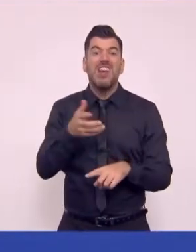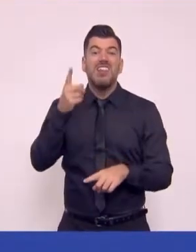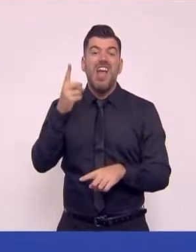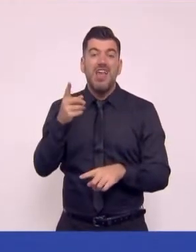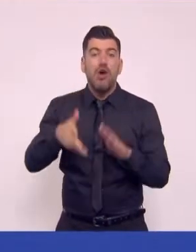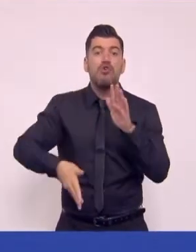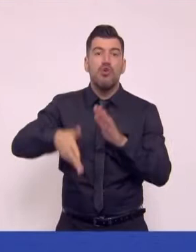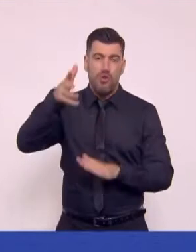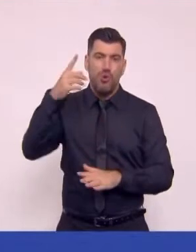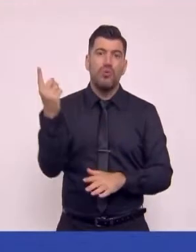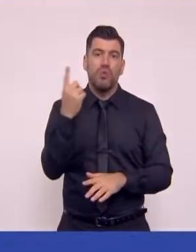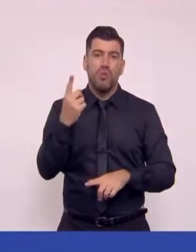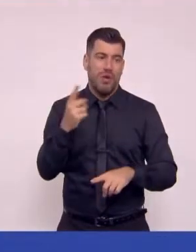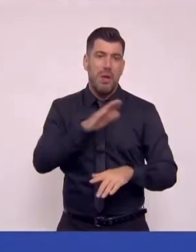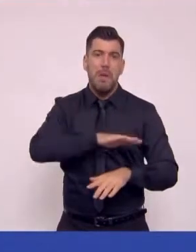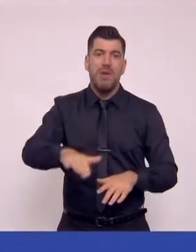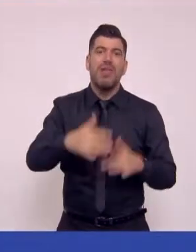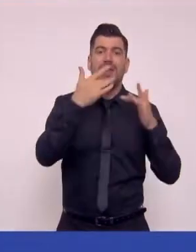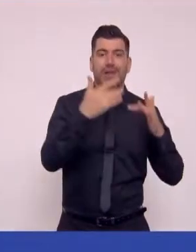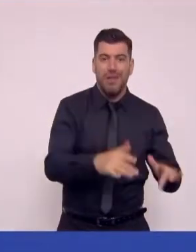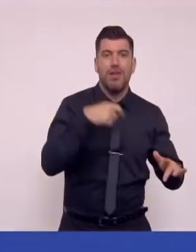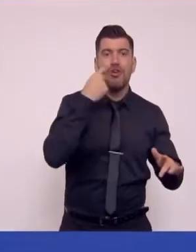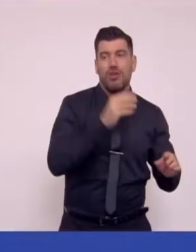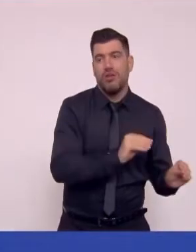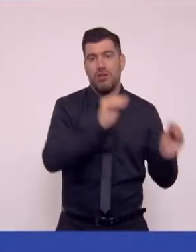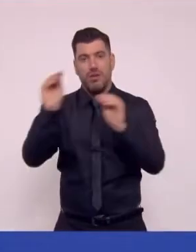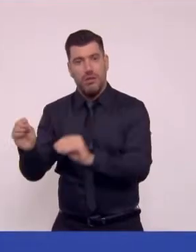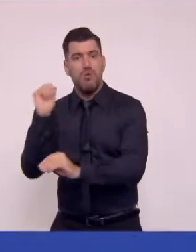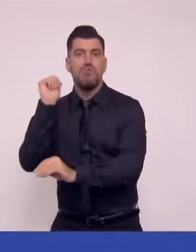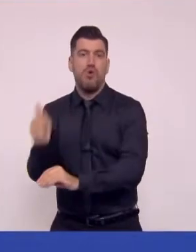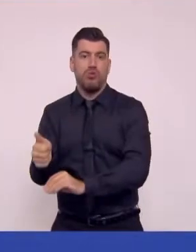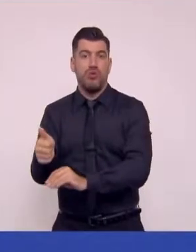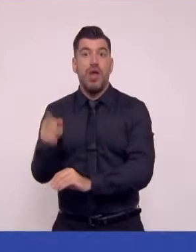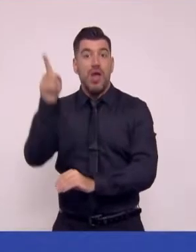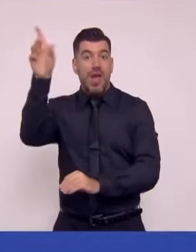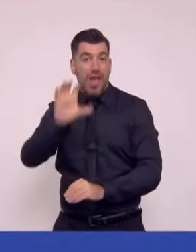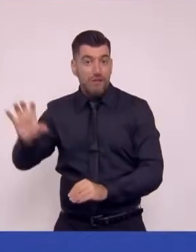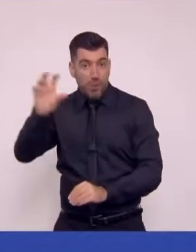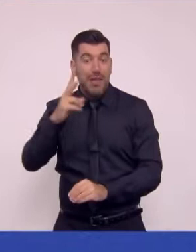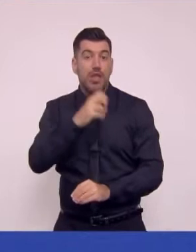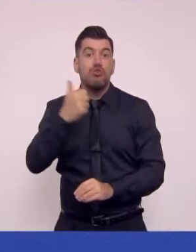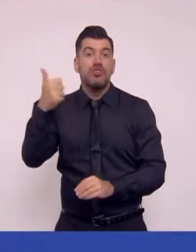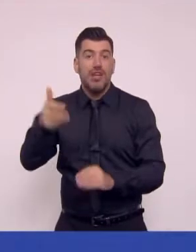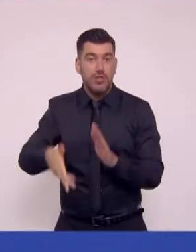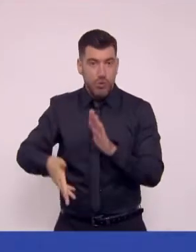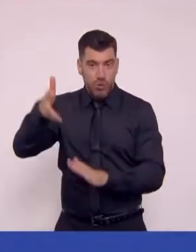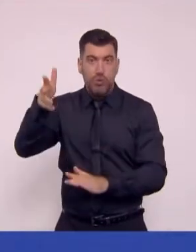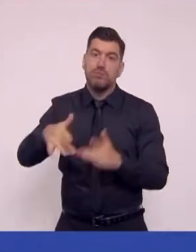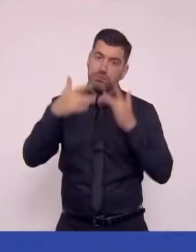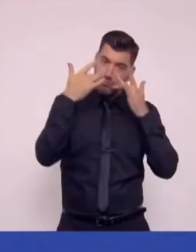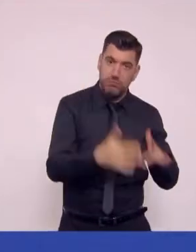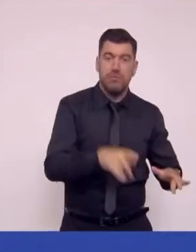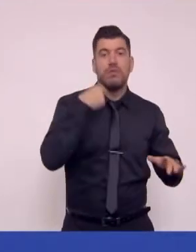ένας νέος φεύγει από τη γονεϊκή κατοικία, ενώ στην υπόλοιπη Ευρώπη ένας νέος 26 ετών αποχωρεί και δημιουργεί το δικό του σπίτι.